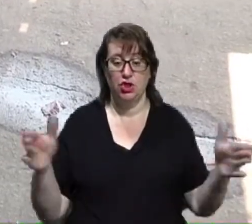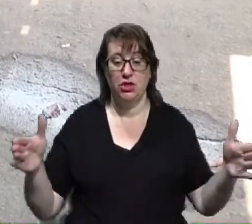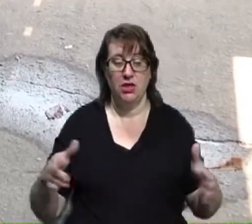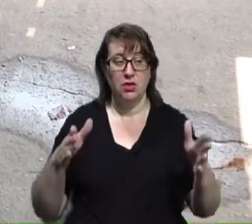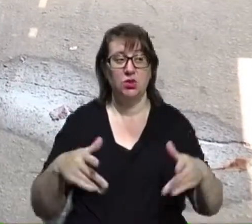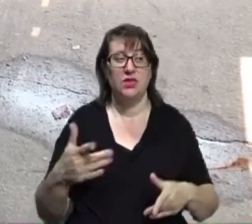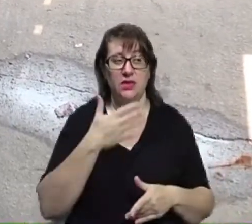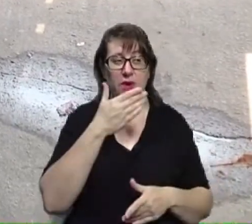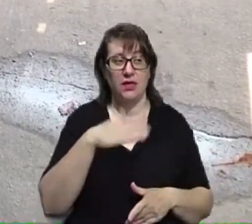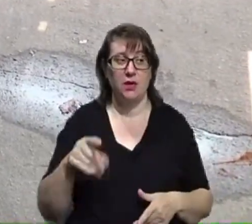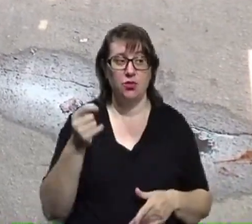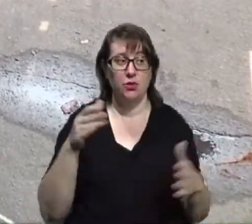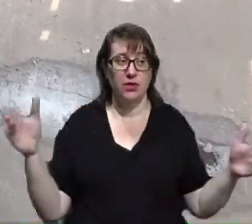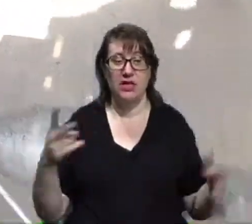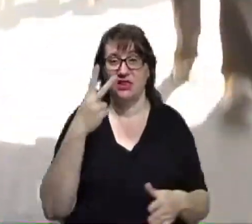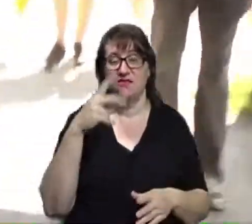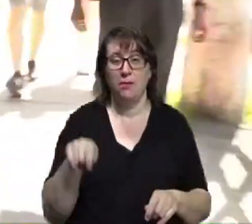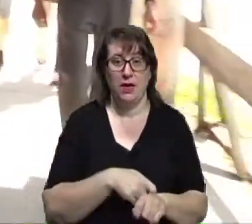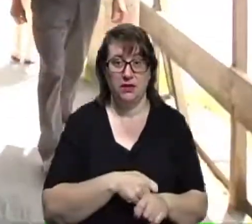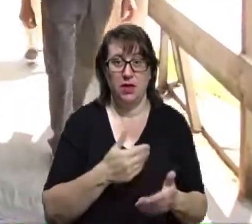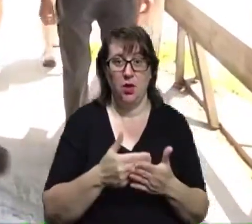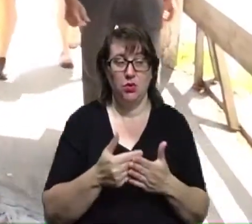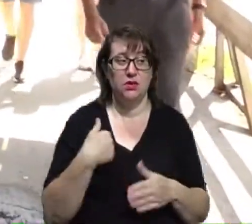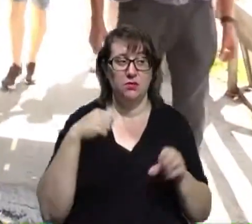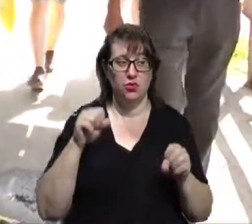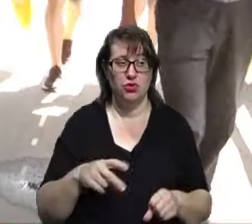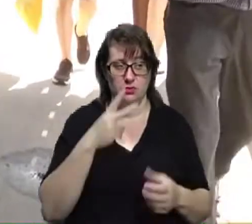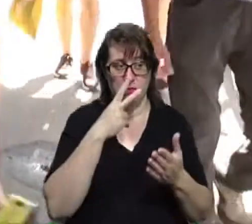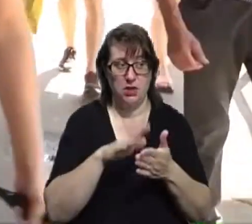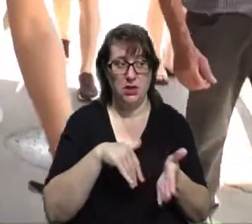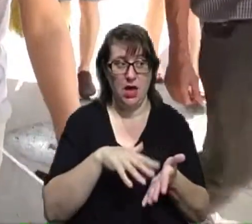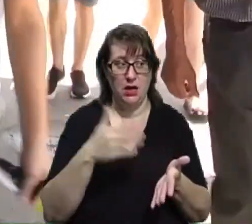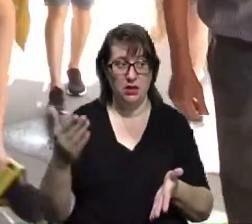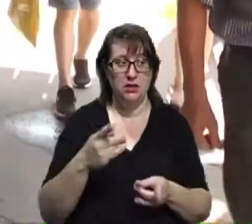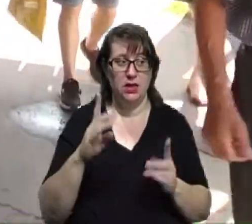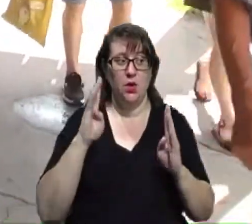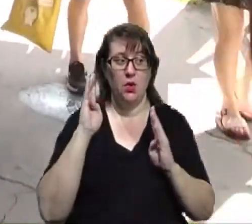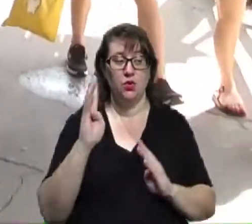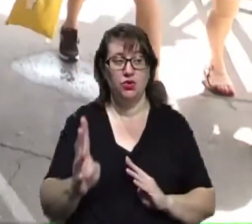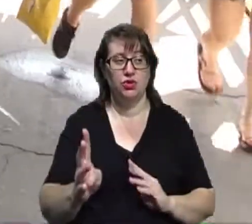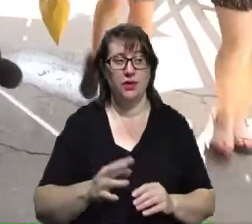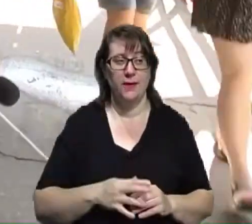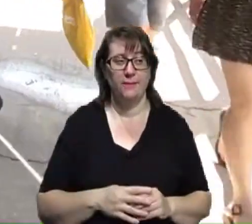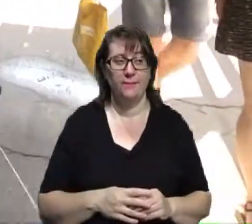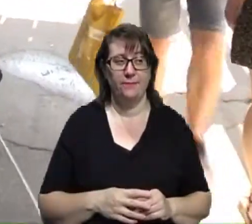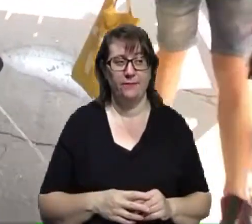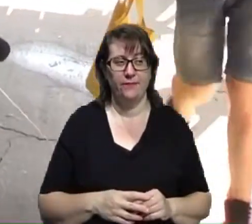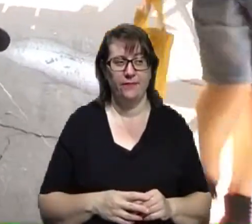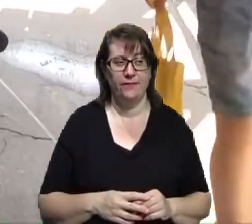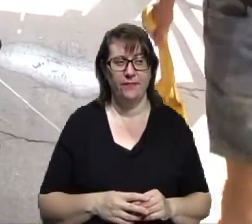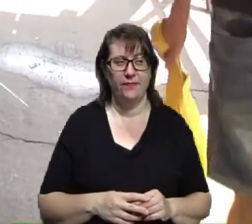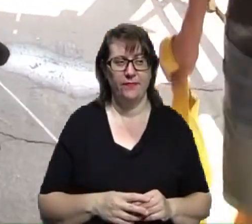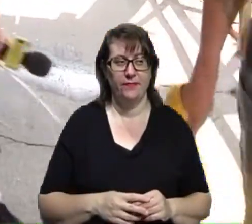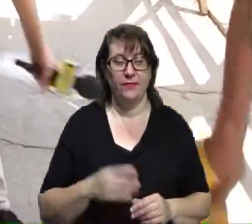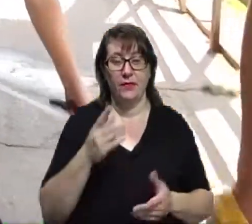ям, трохи більше двох метрів. А ось ми можемо побачити далі, ось тут, де огороджена конструкція і де тротуар